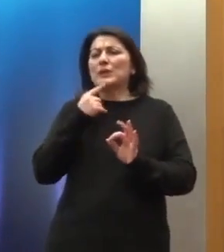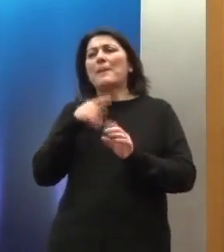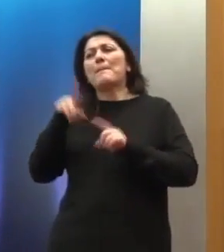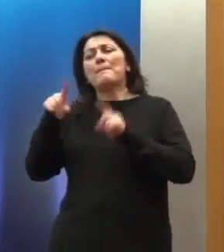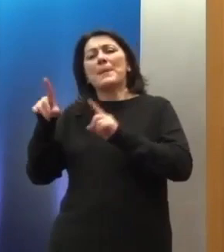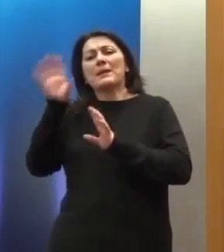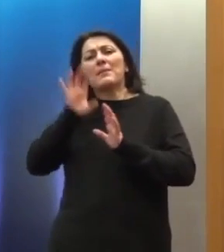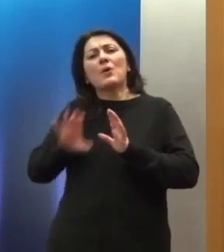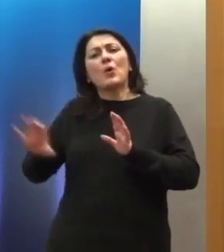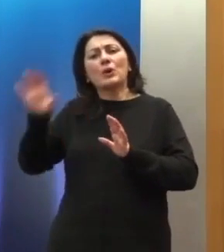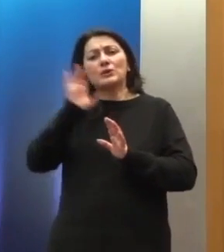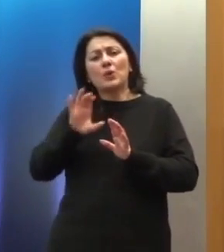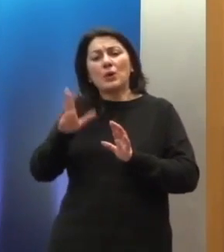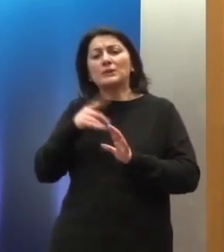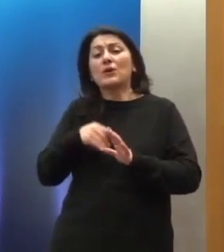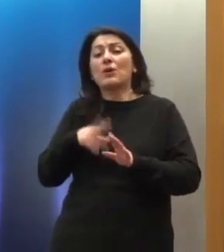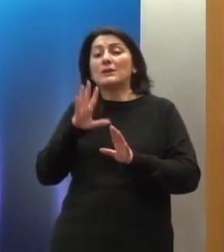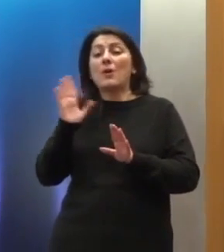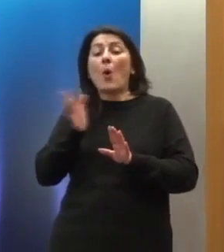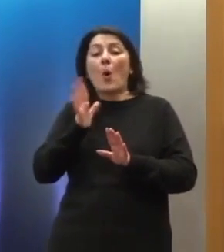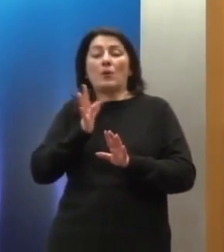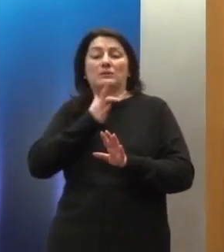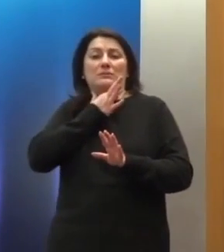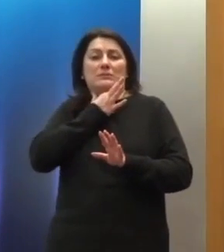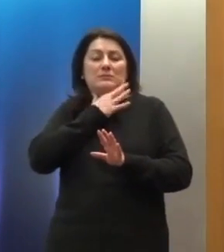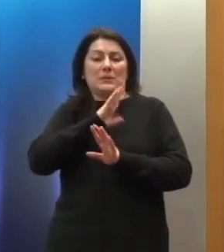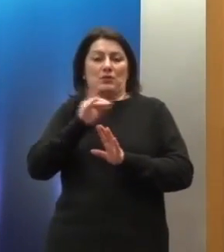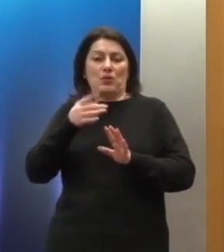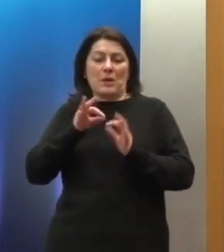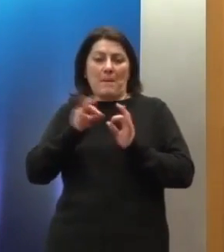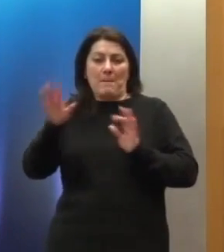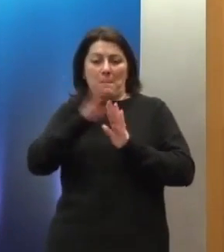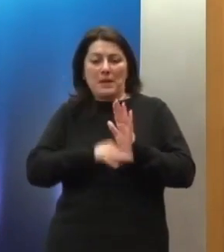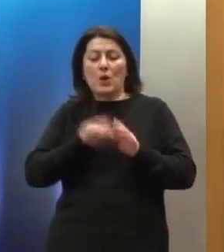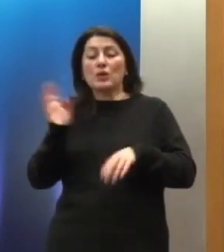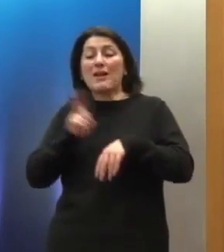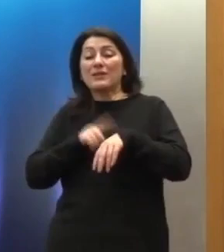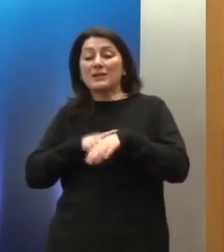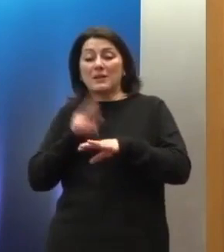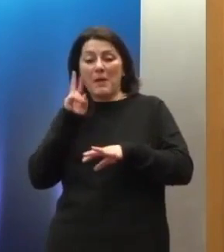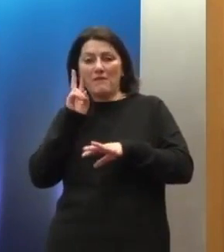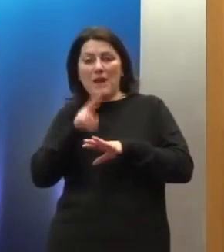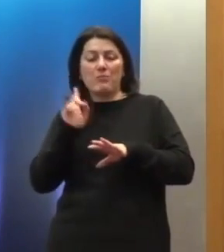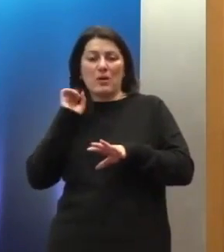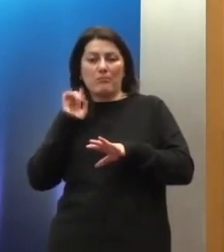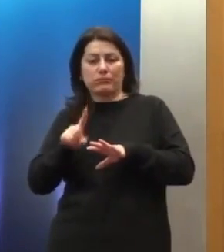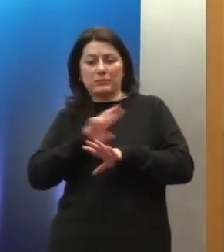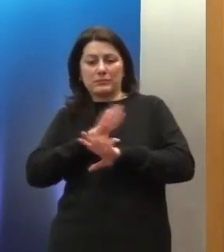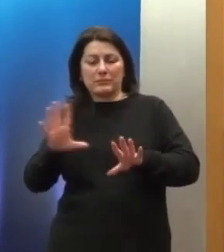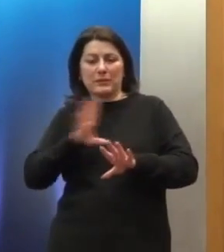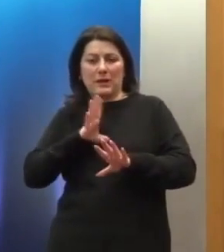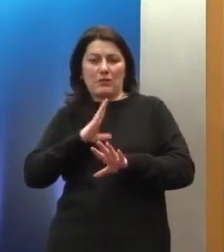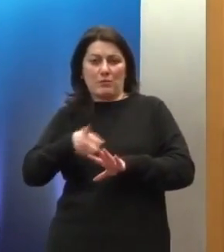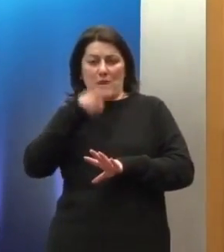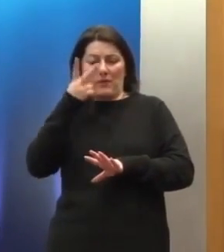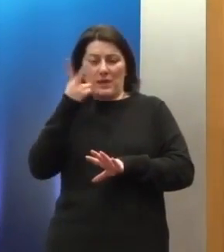στο να λάβουν τα μέτρα τα οποία απαιτούνται όταν διαπιστώνονται παραδιάσεις ευρωπίνων δικαιωμάτων, έχει δημιουργήσει ένα, το